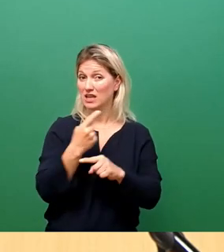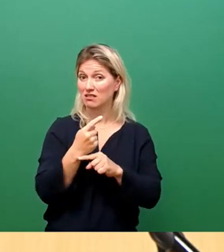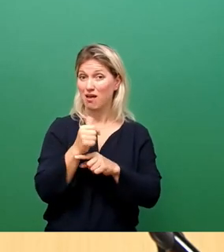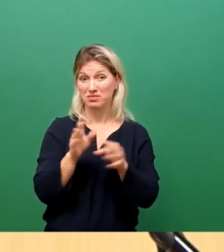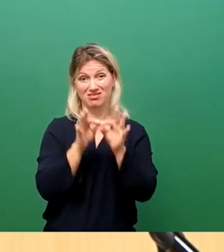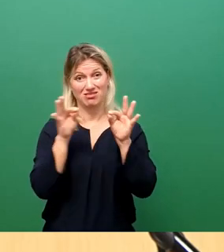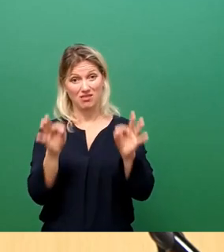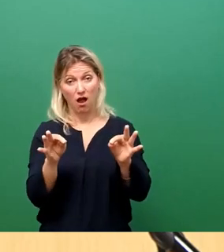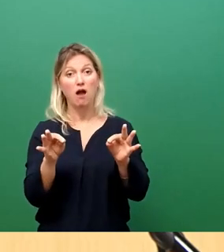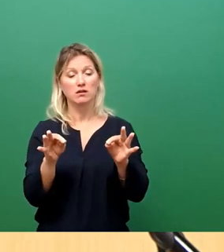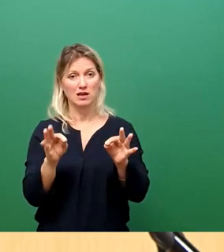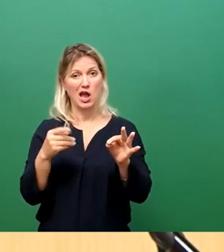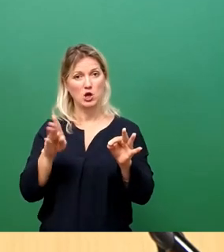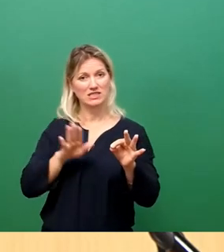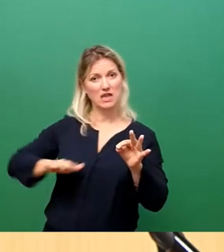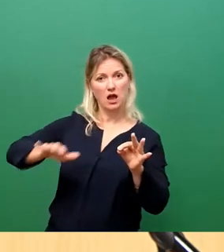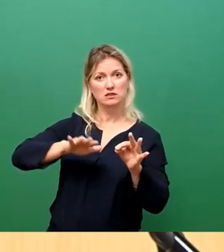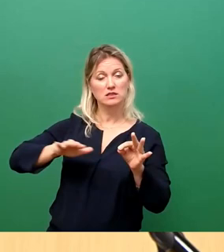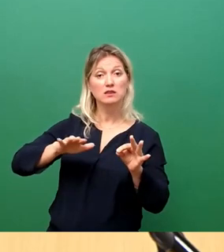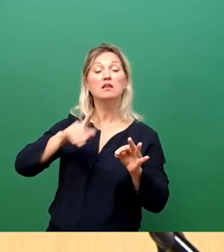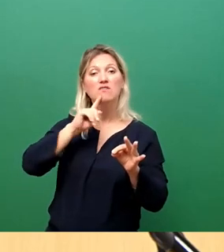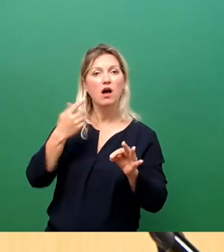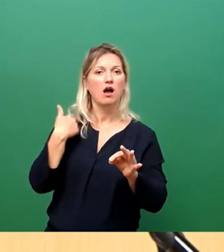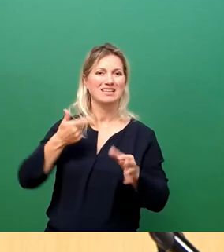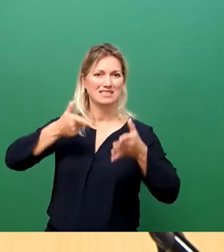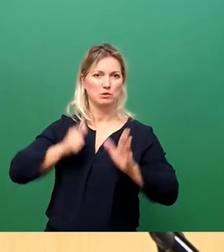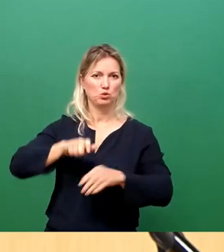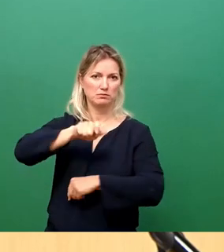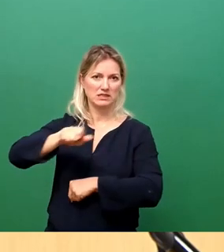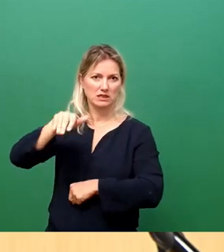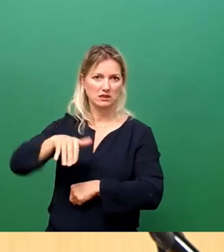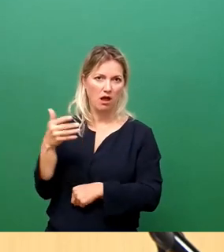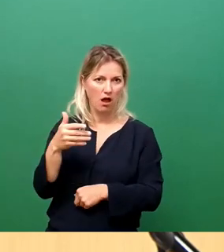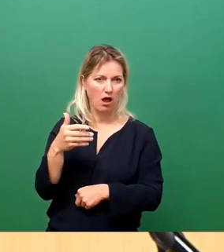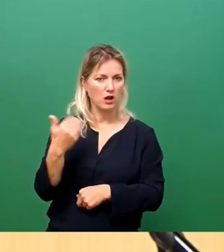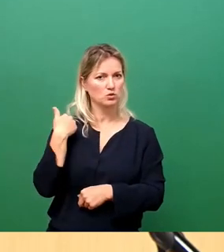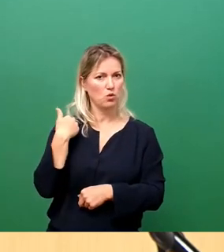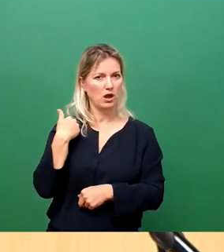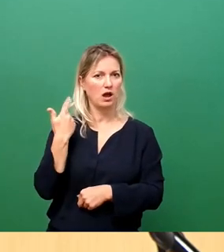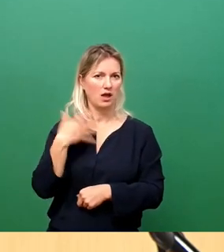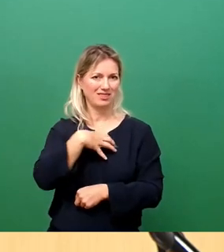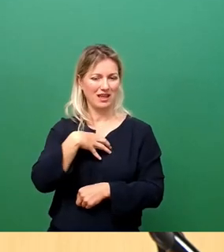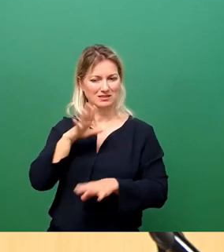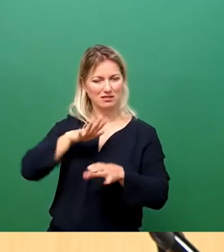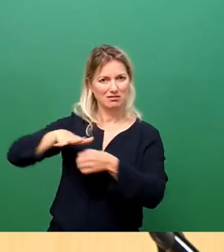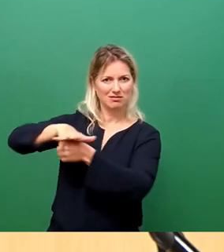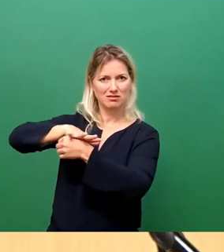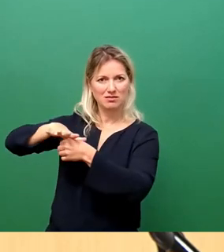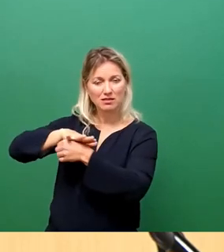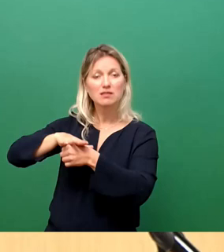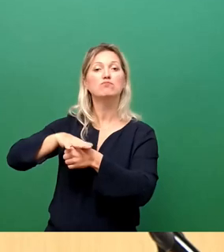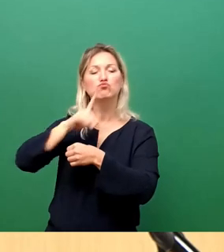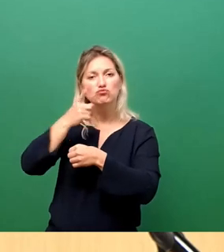für die Region Ostsachsen, also den ehemaligen Direktionsbezirk Dresden, in den Krankenhäusern der Region verteilt.